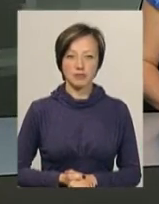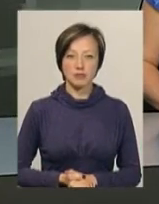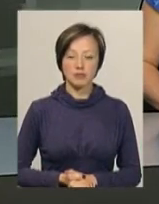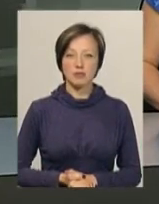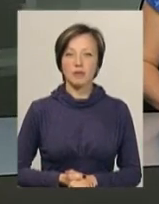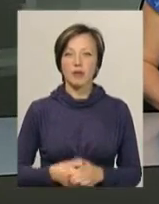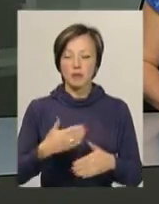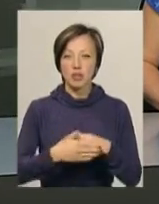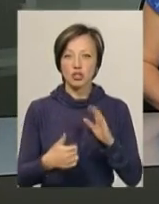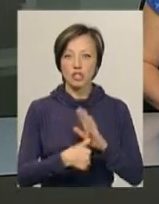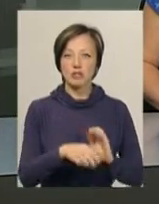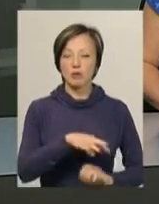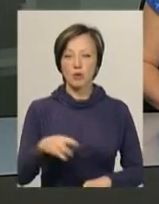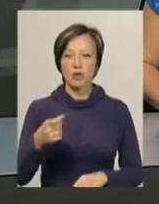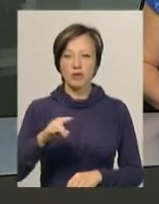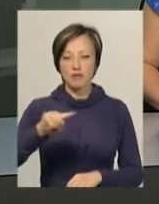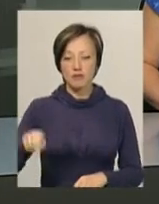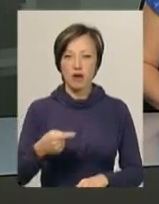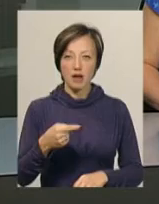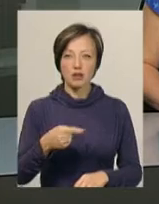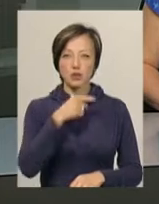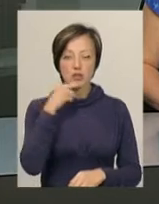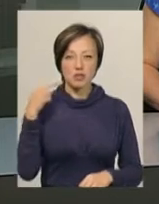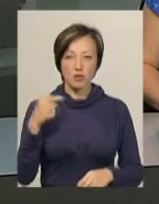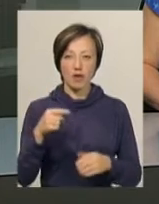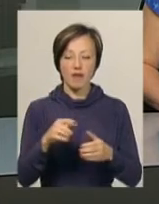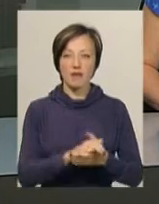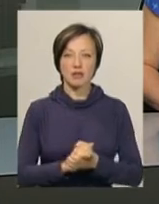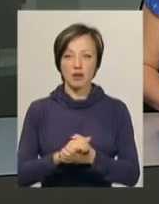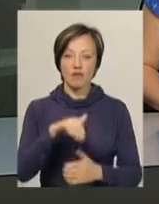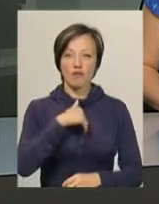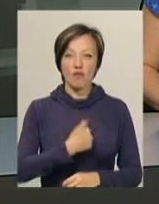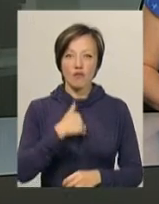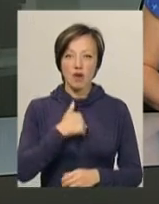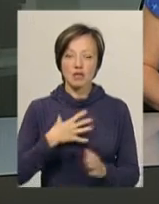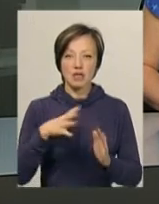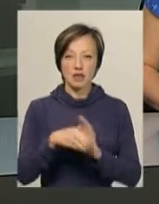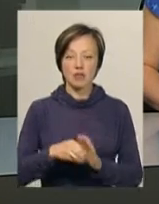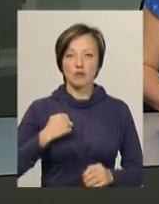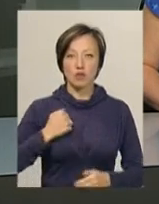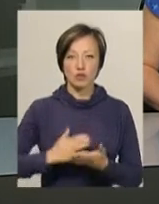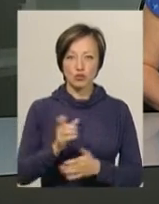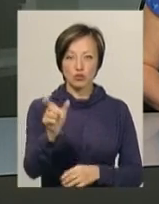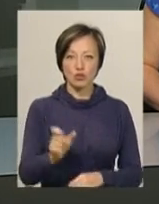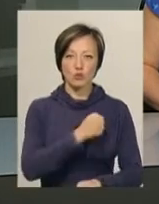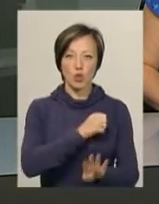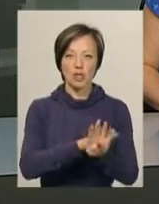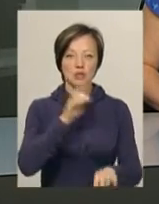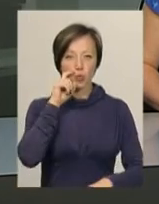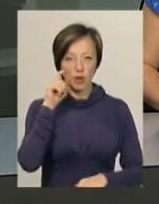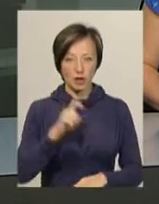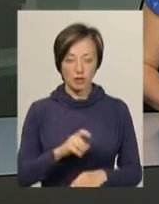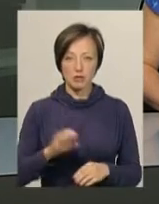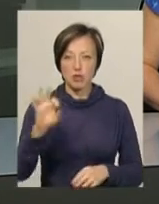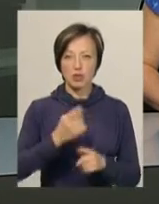Майже 6 мільйонів гривень вимагає стягнути з Російської Федерації вдова загиблого в зоні АТО військовослужбовця Збройних сил України.